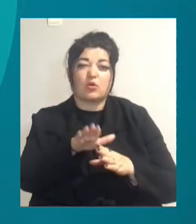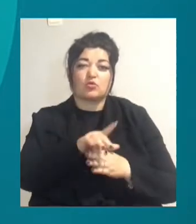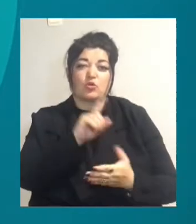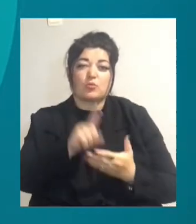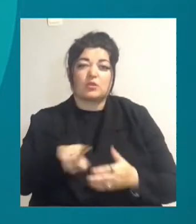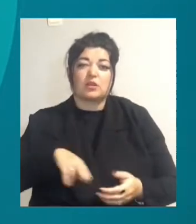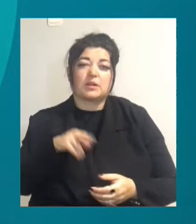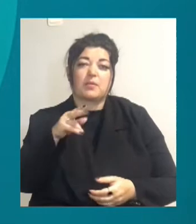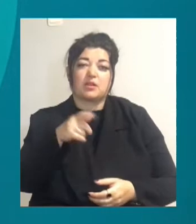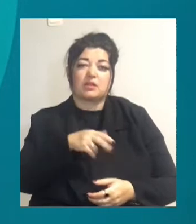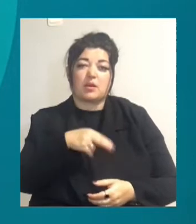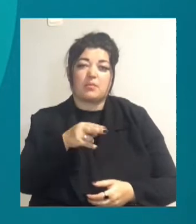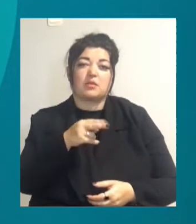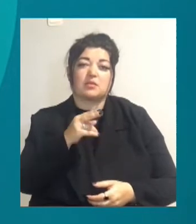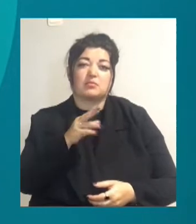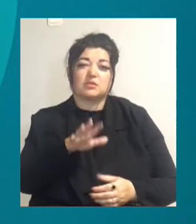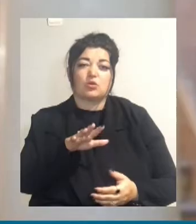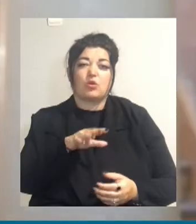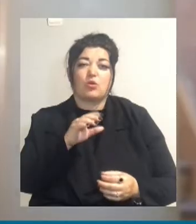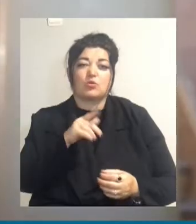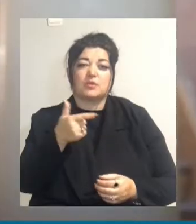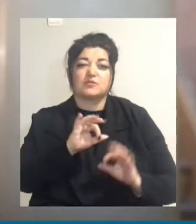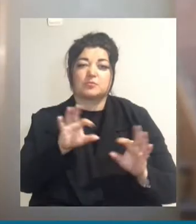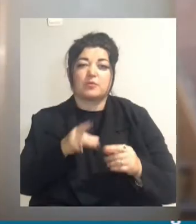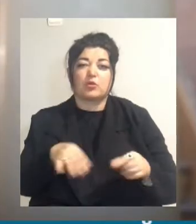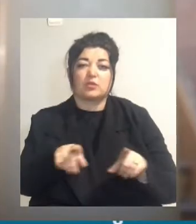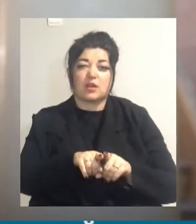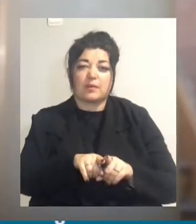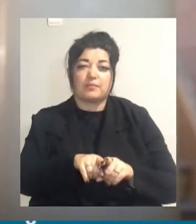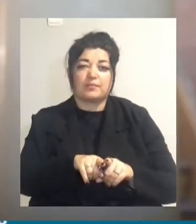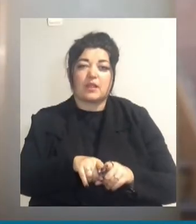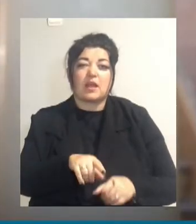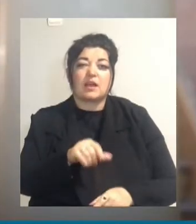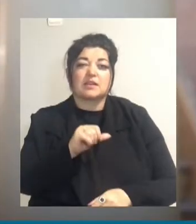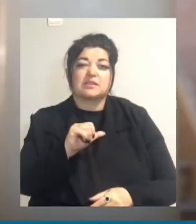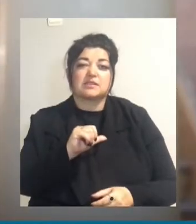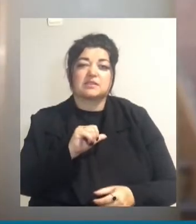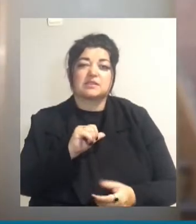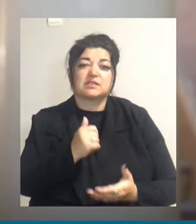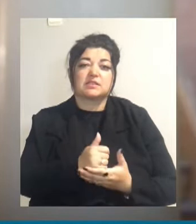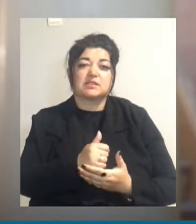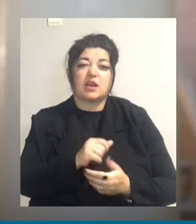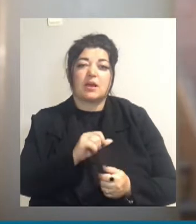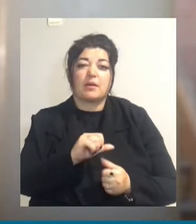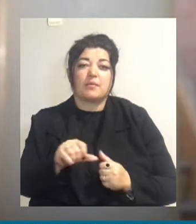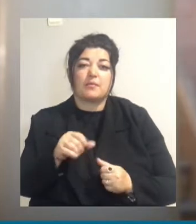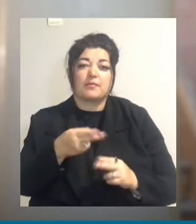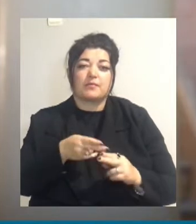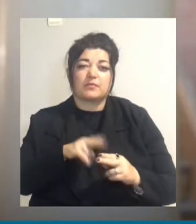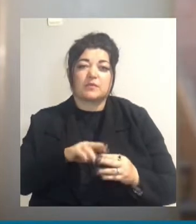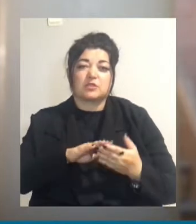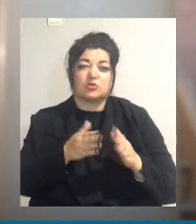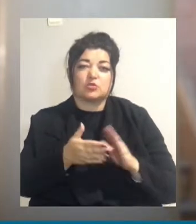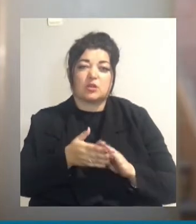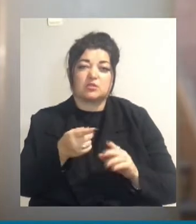господарства Дмитро Жемен розповів про таке. Саме худшою ситуацією у нас по поселку